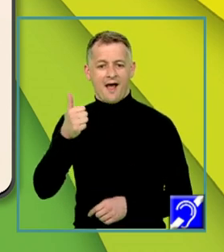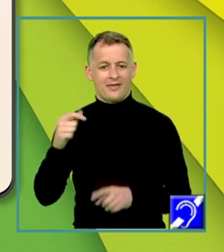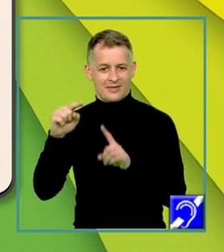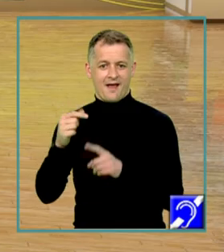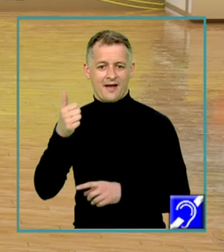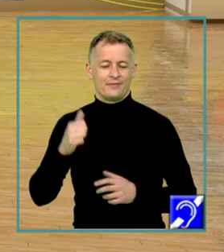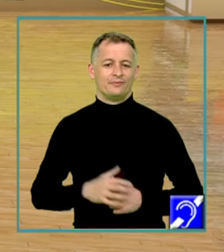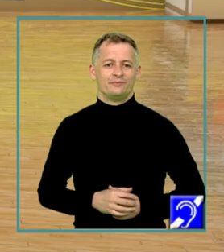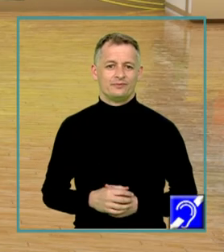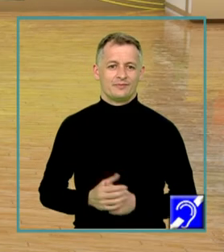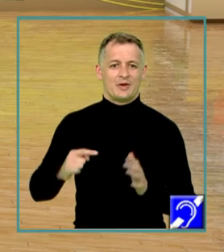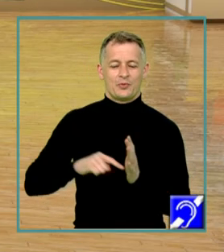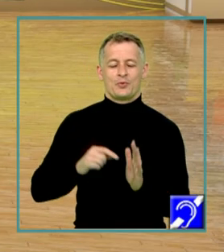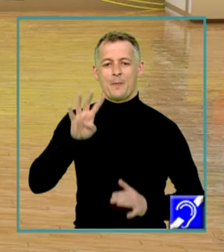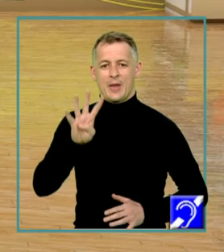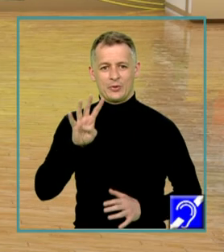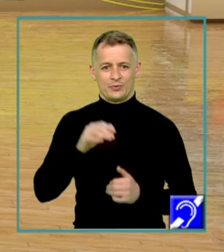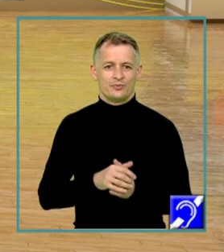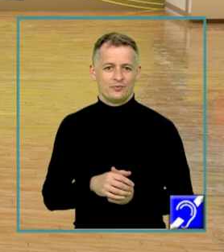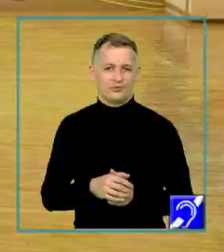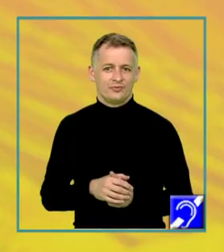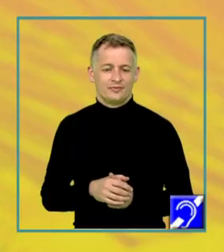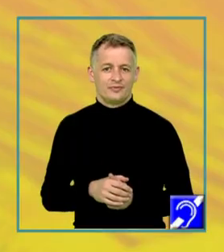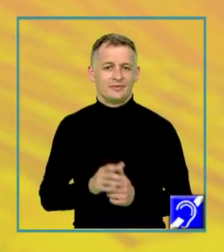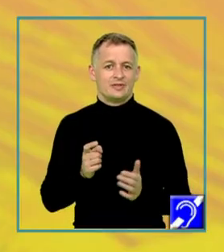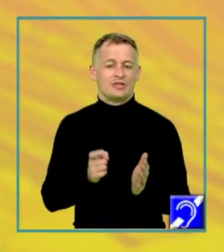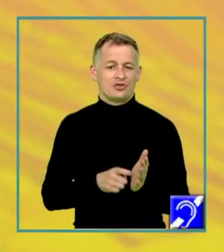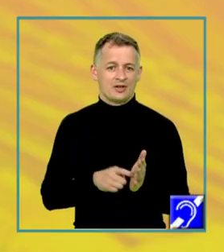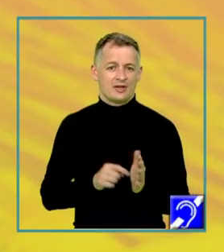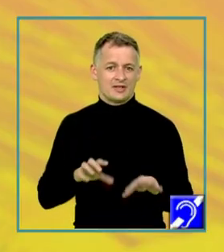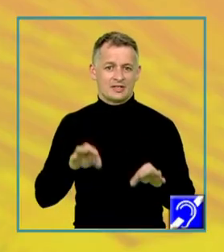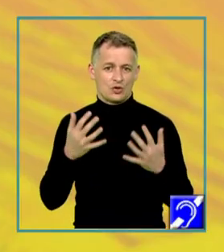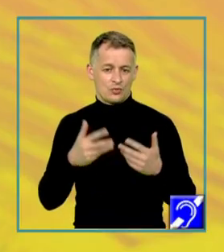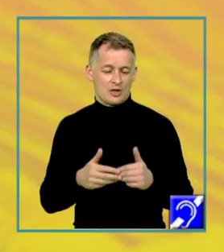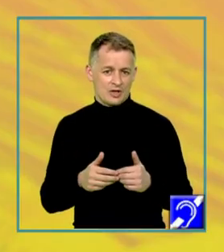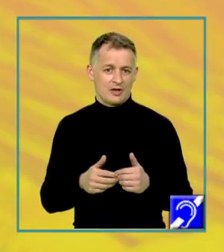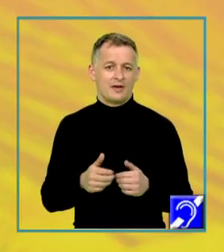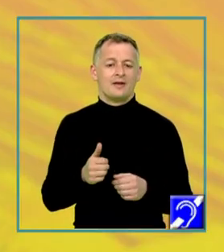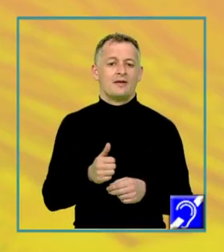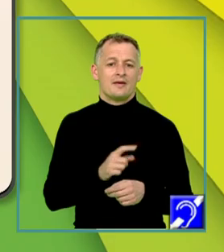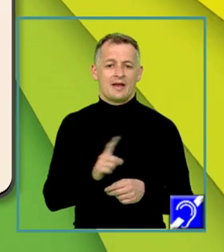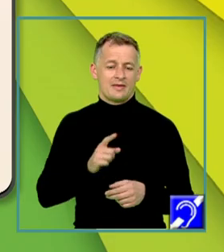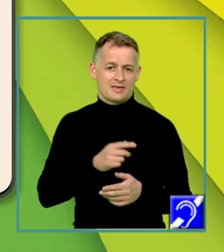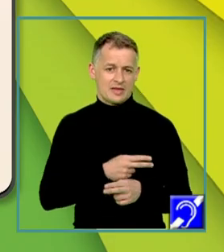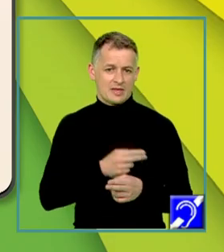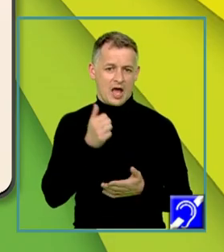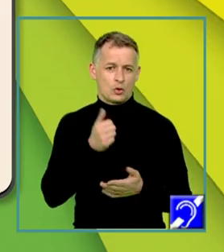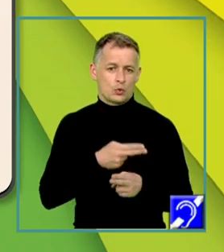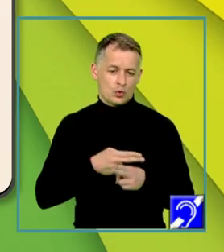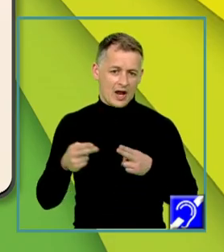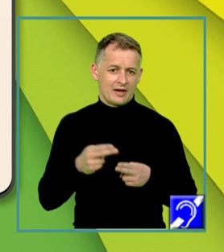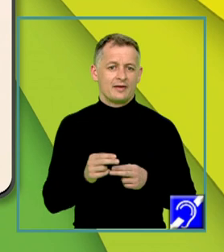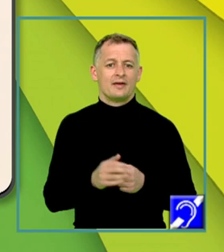de A. La punctul 4 se cere determinarea numerelor naturale N nule M și N, pentru care